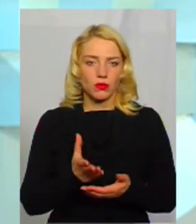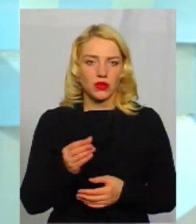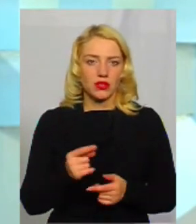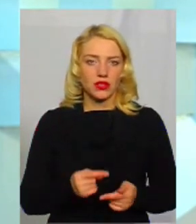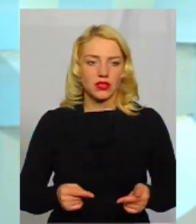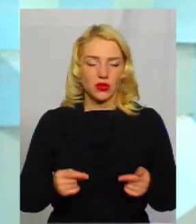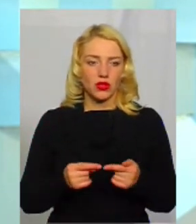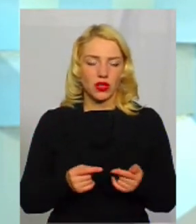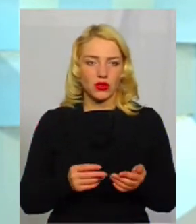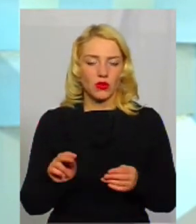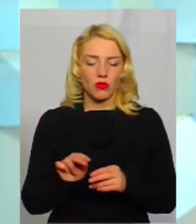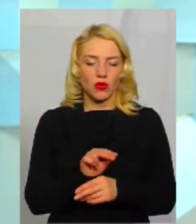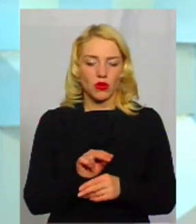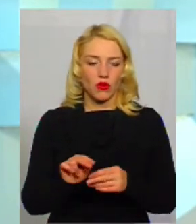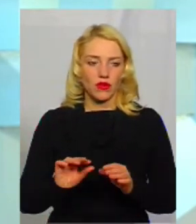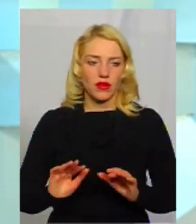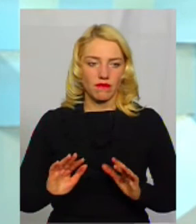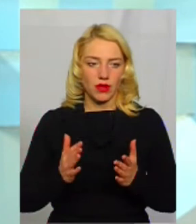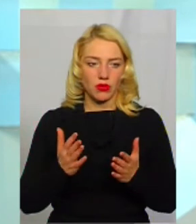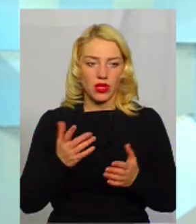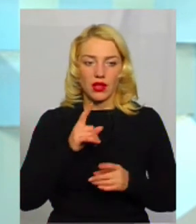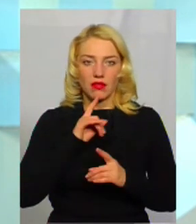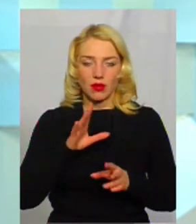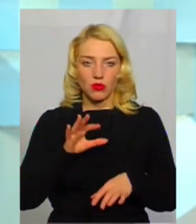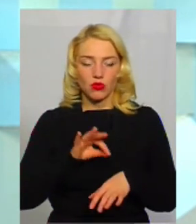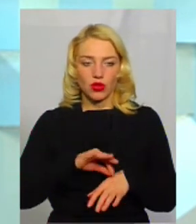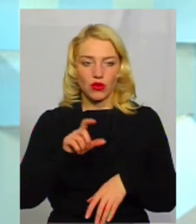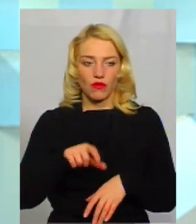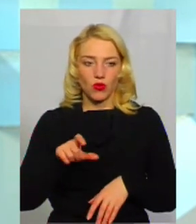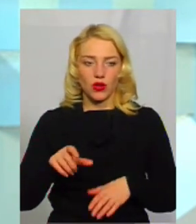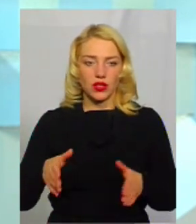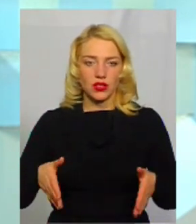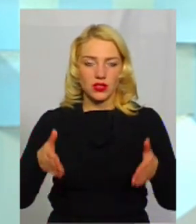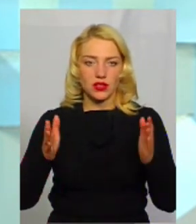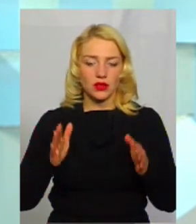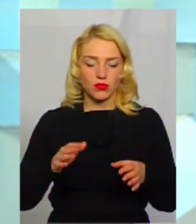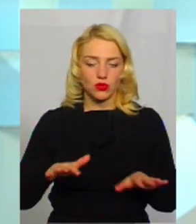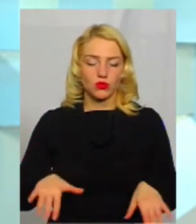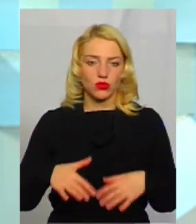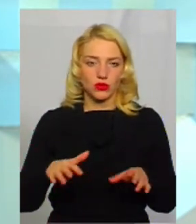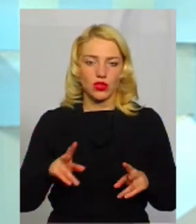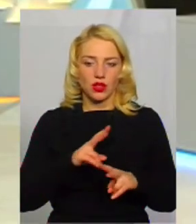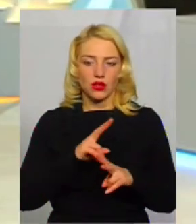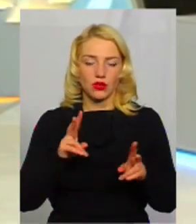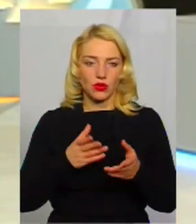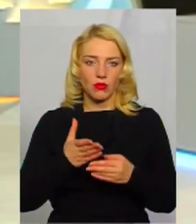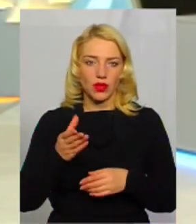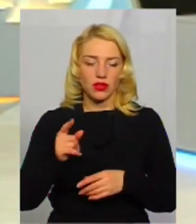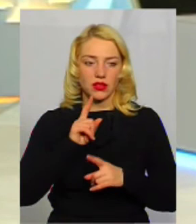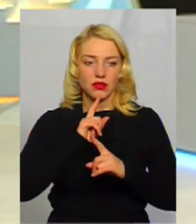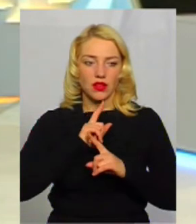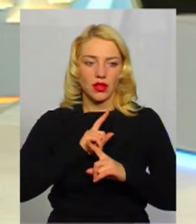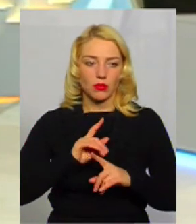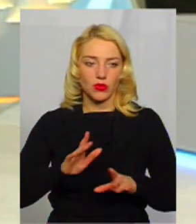конкретний пролікований випадок. Не буде хворих, стіни будуть пусті, ніхто платити не буде. А от,